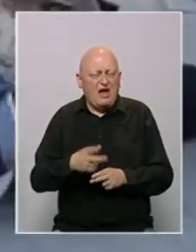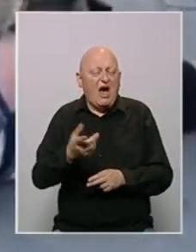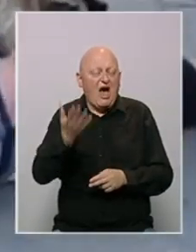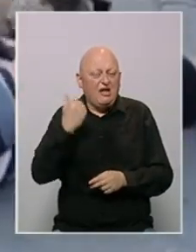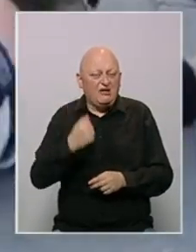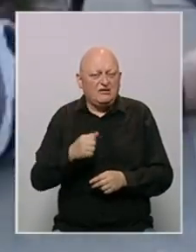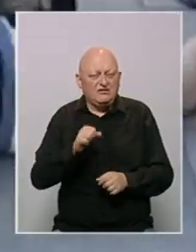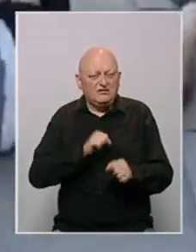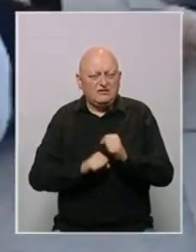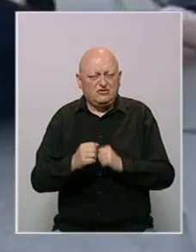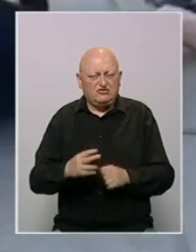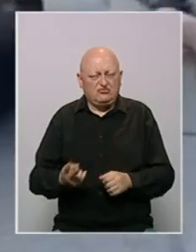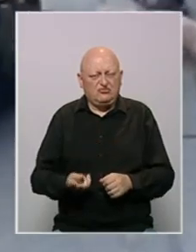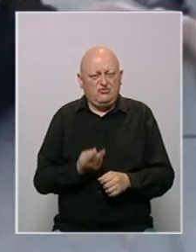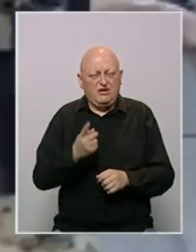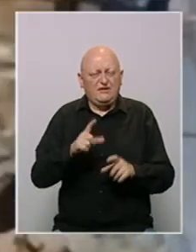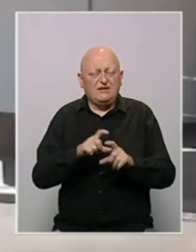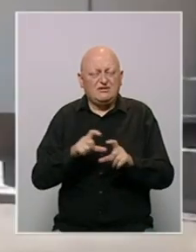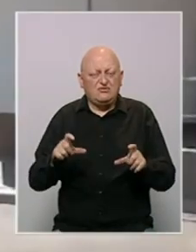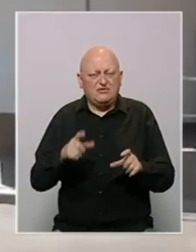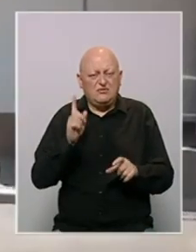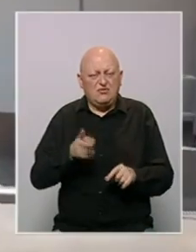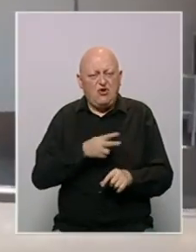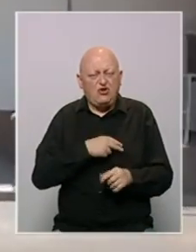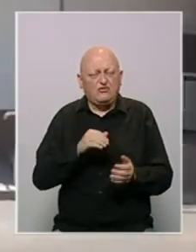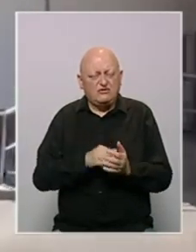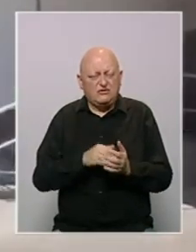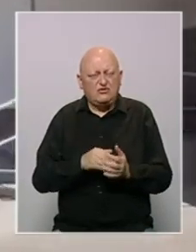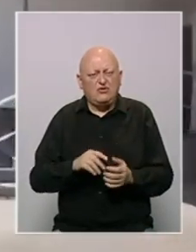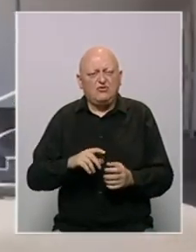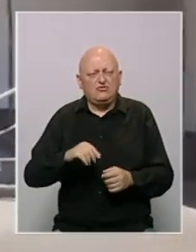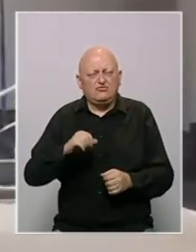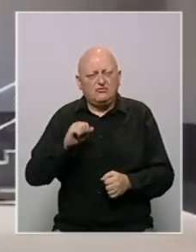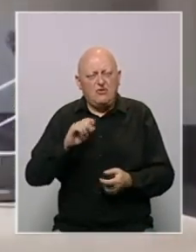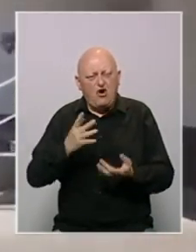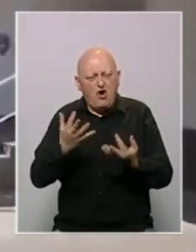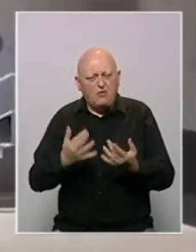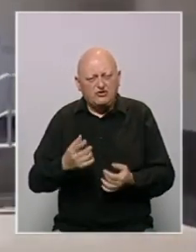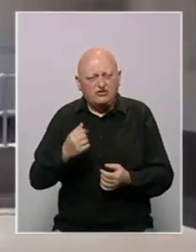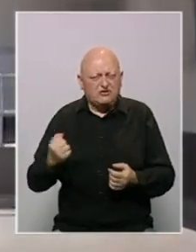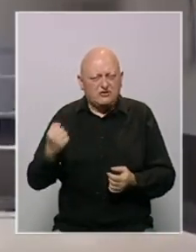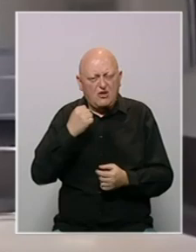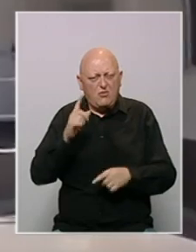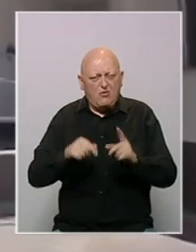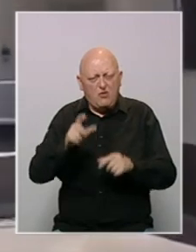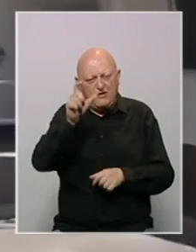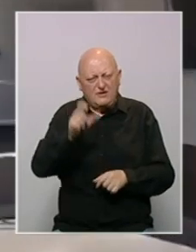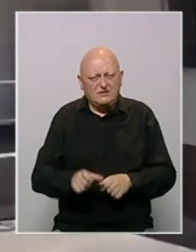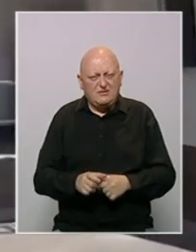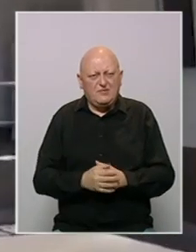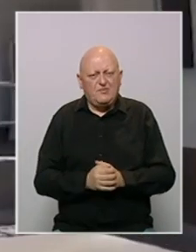da bi se za razaštite ugleda ovih institucija odgovorni trebali odlučnije obračunati sa korumpiranim pojedincima.